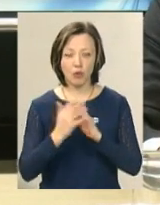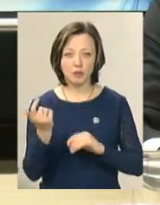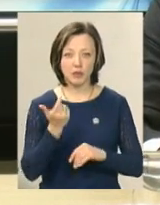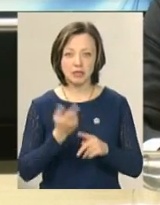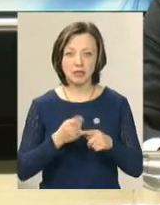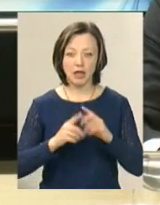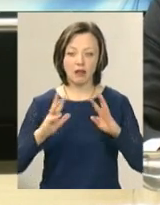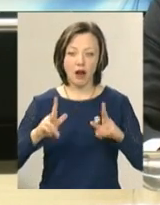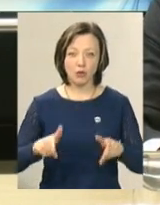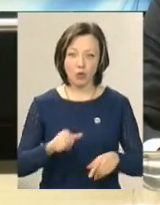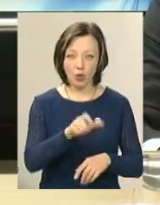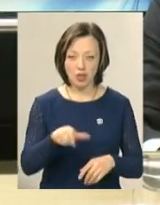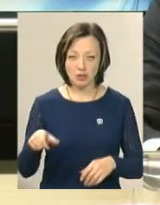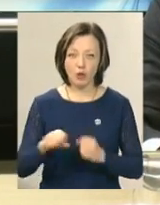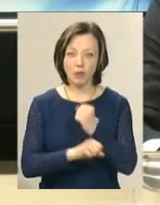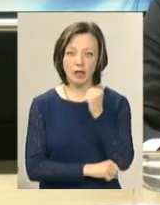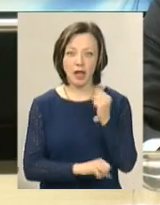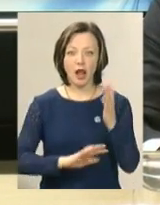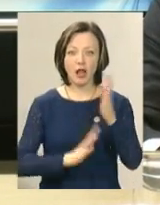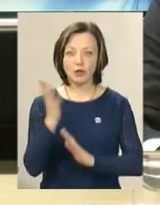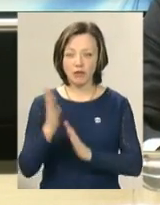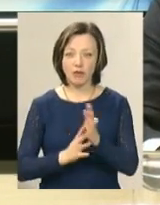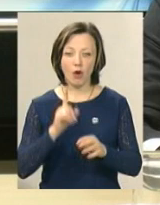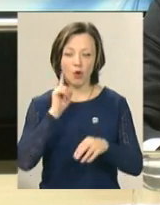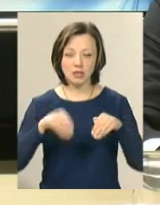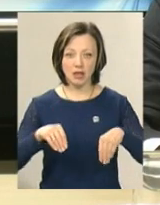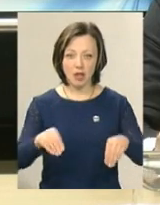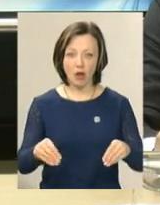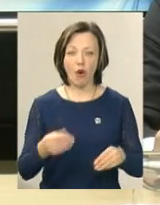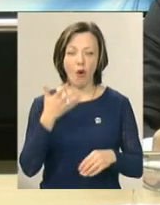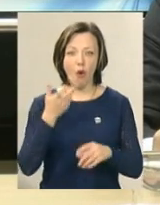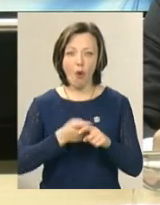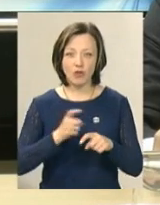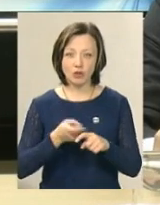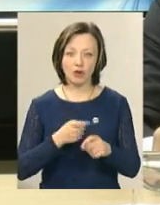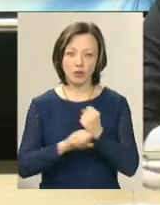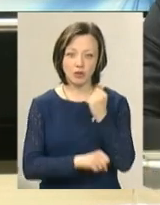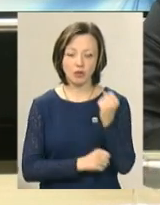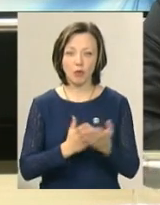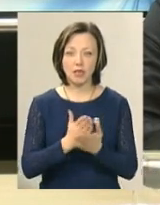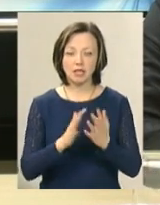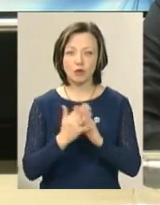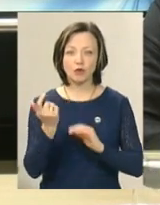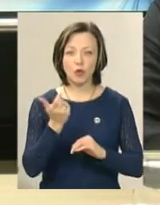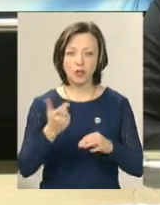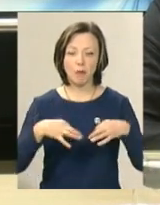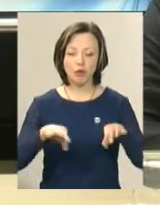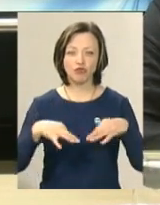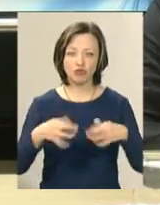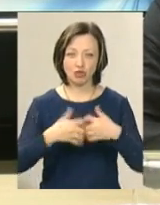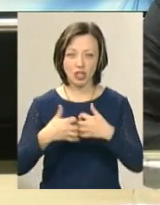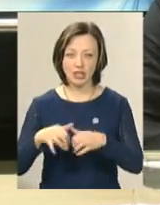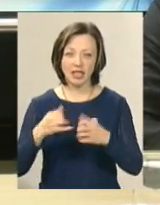господарства, це трактористи, робітники на лісових культурах, озеленювачі, овочівники, робітники з обслуговування сільського господарських машин,